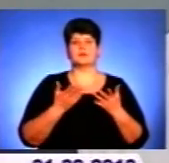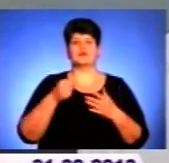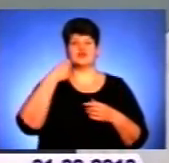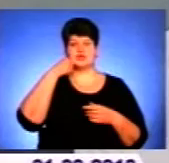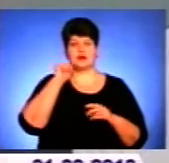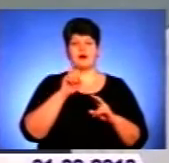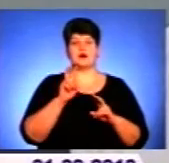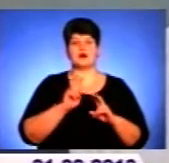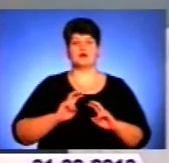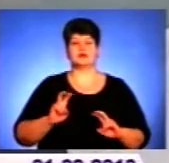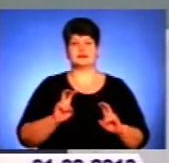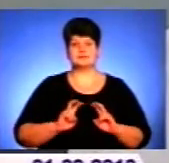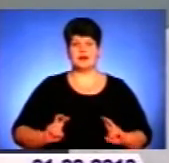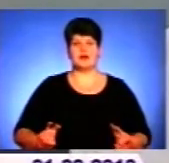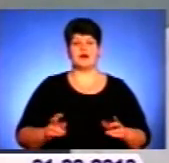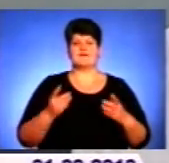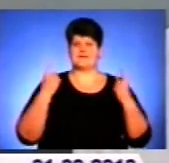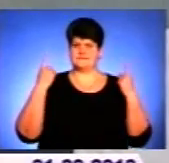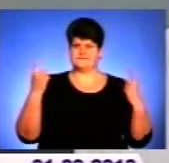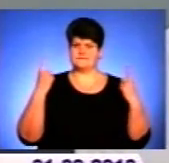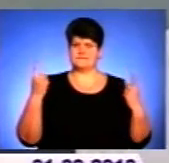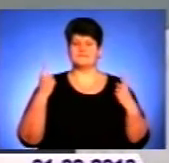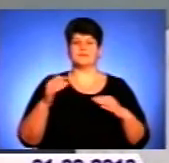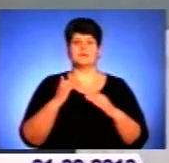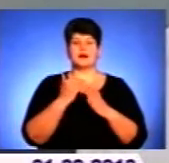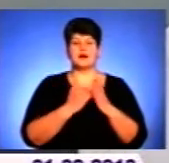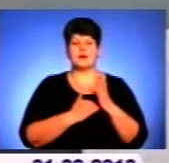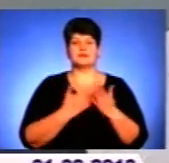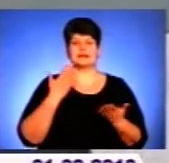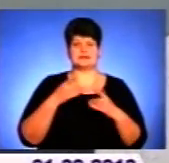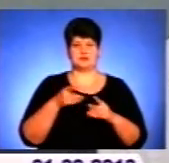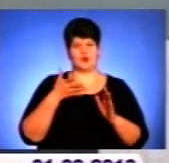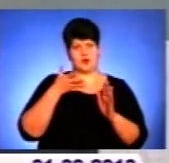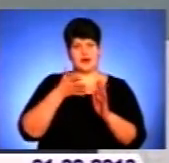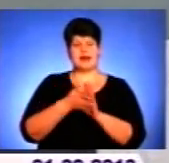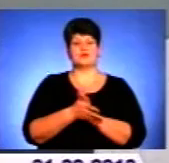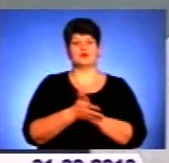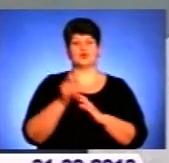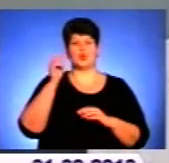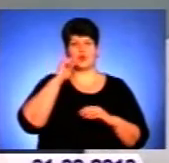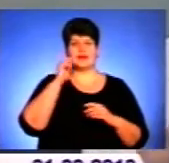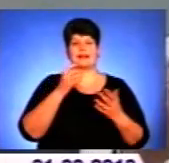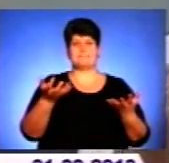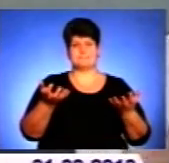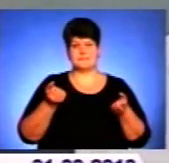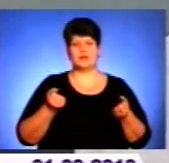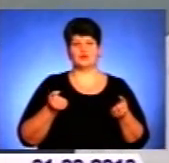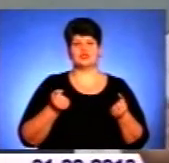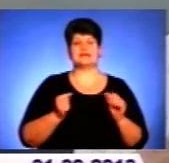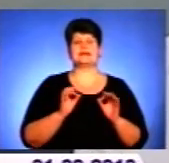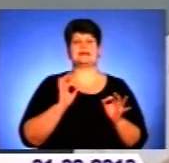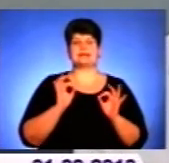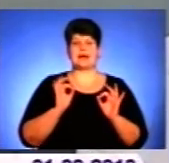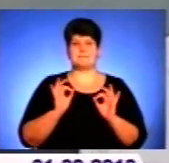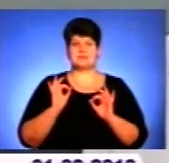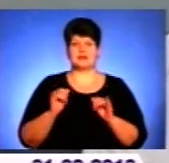розсматривали, вона, звісно, масштабна програма. Якщо ми її реалізуємо, то Україна поучить стабільне